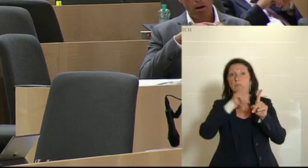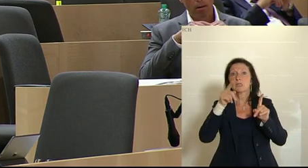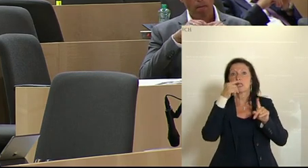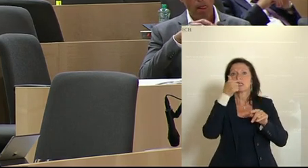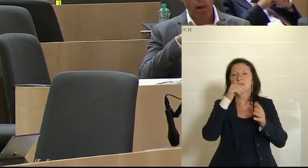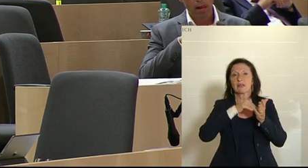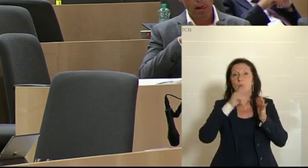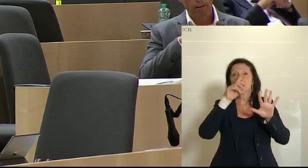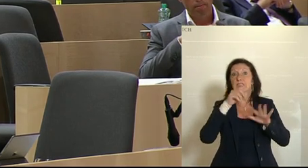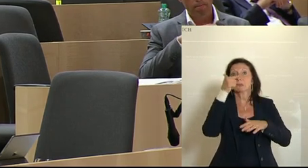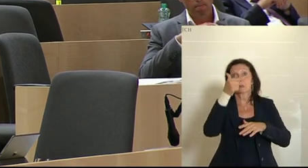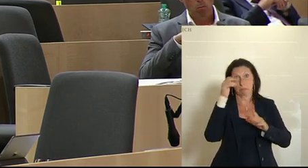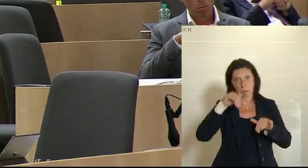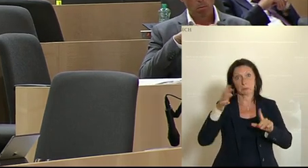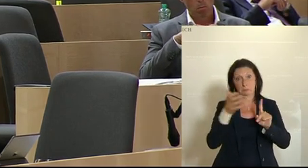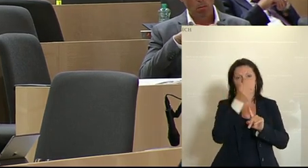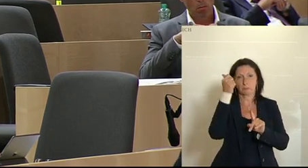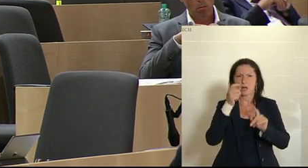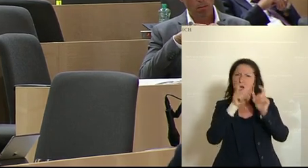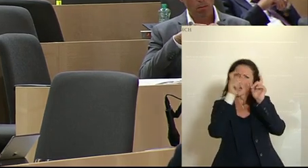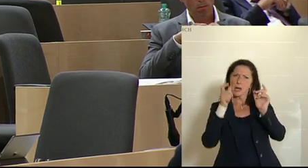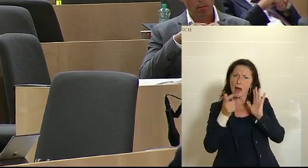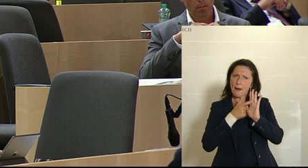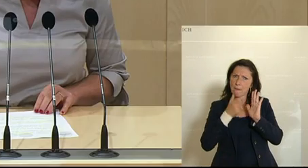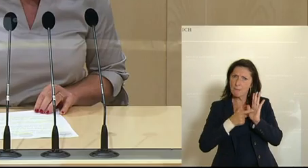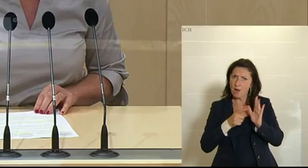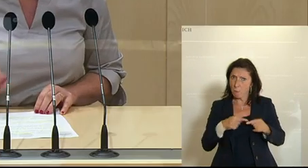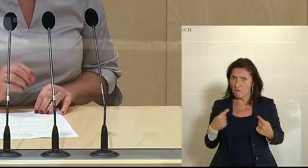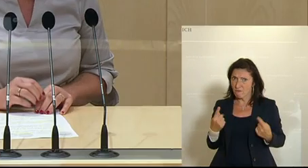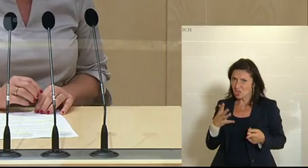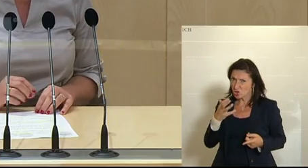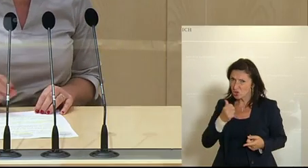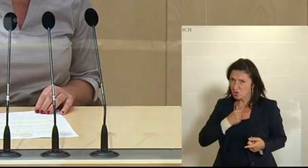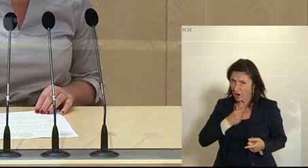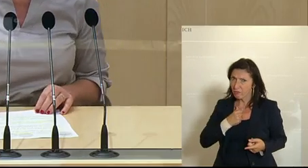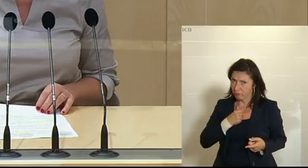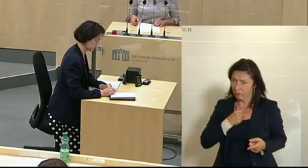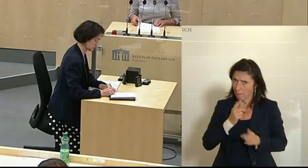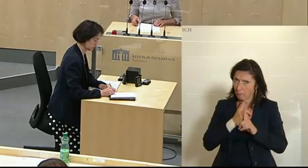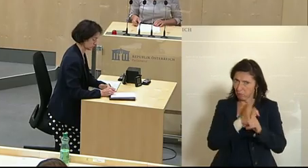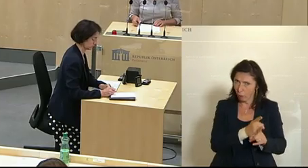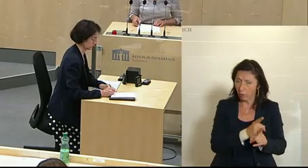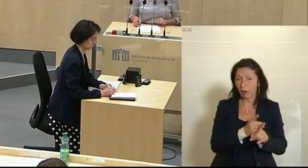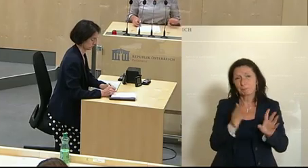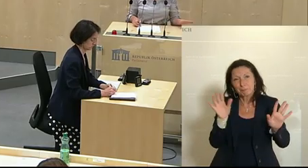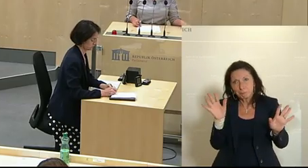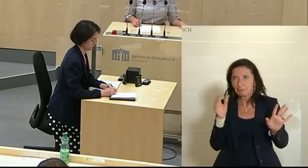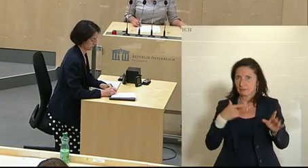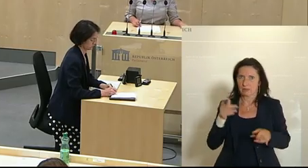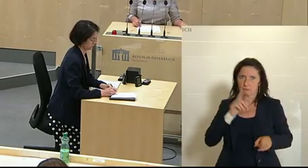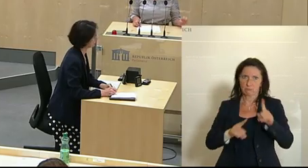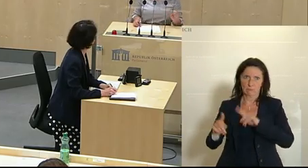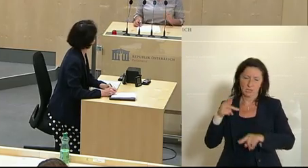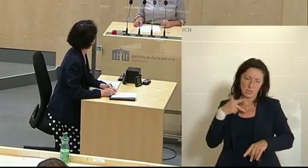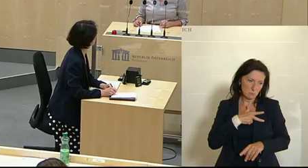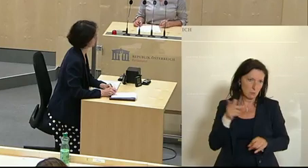diesem Zeitpunkt, Frau Ministerin, diese Rahmenbedingungen erfüllen können, das bezweifeln wir als Sozialdemokratie. Denn in diesem